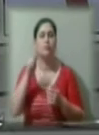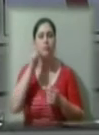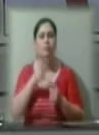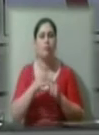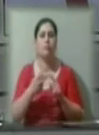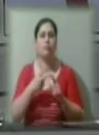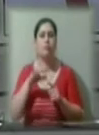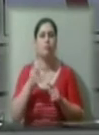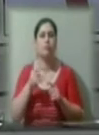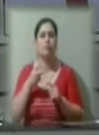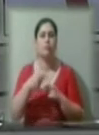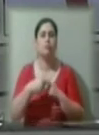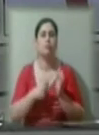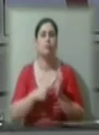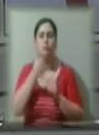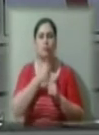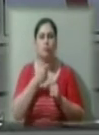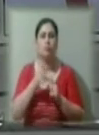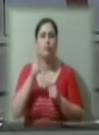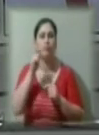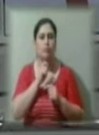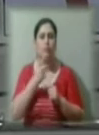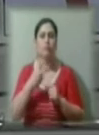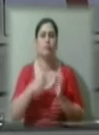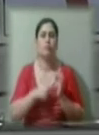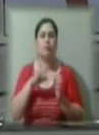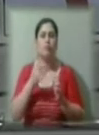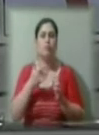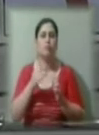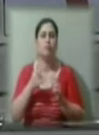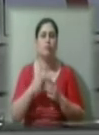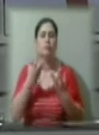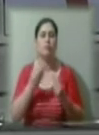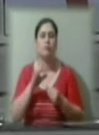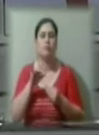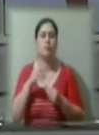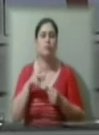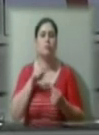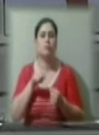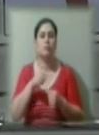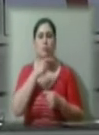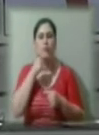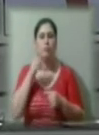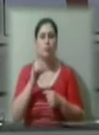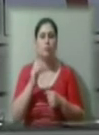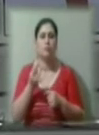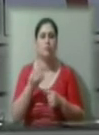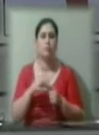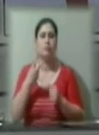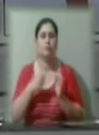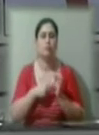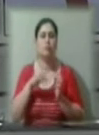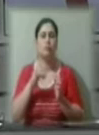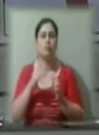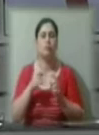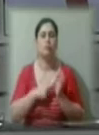року в Україні, 26 лютого – День кримського спротив російської окупації. 26 лютого, 6 років тому,